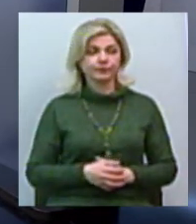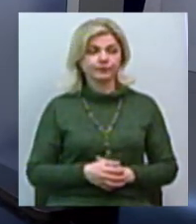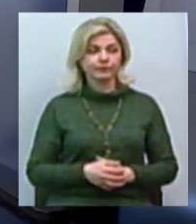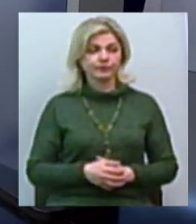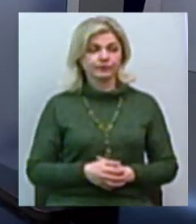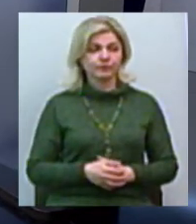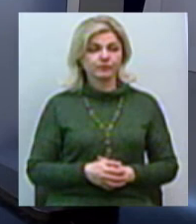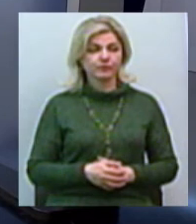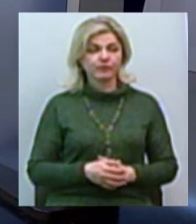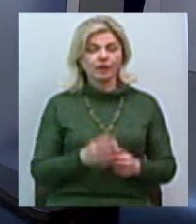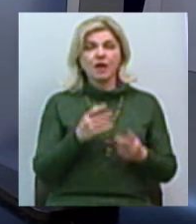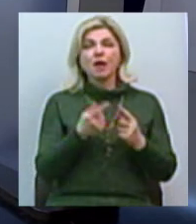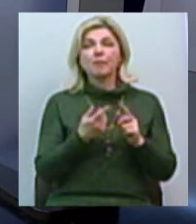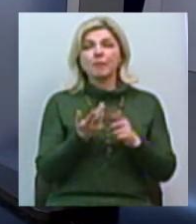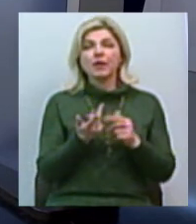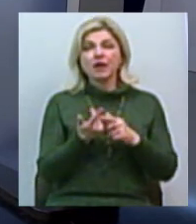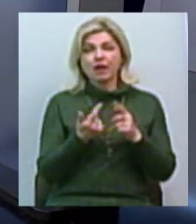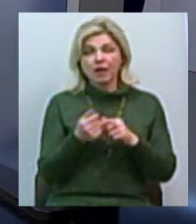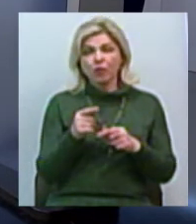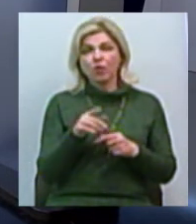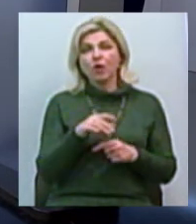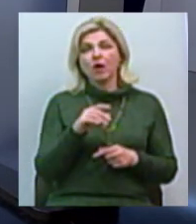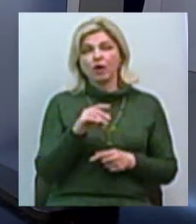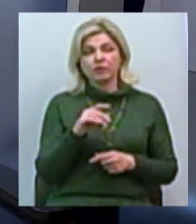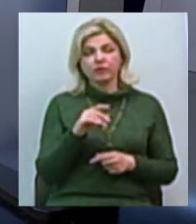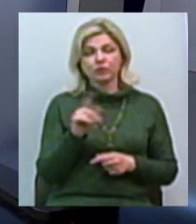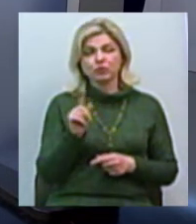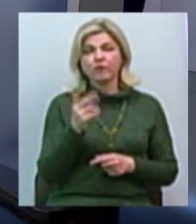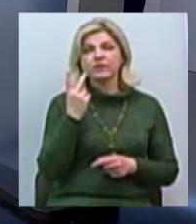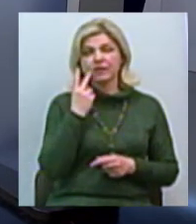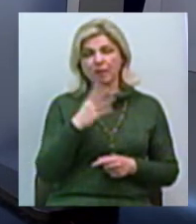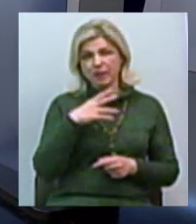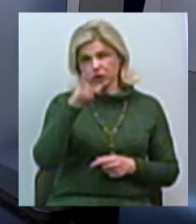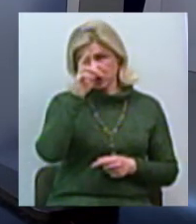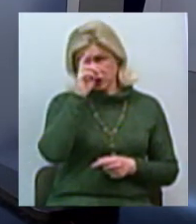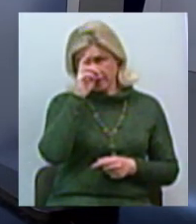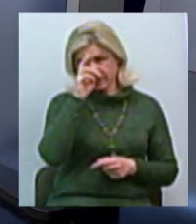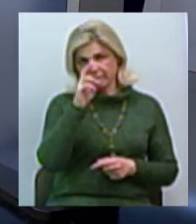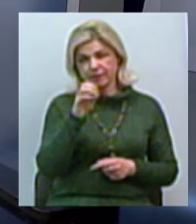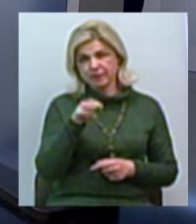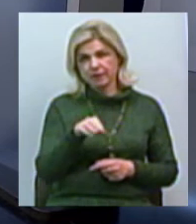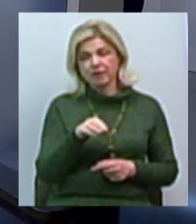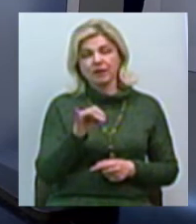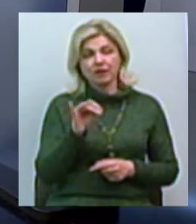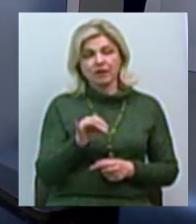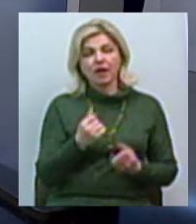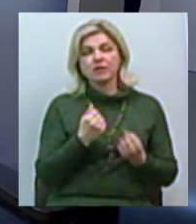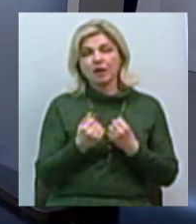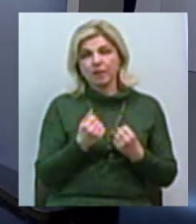в переліку, низка підприємства «Укрспирту», те, що завжди було державним і місно трималося,